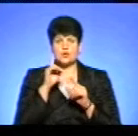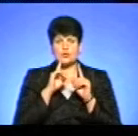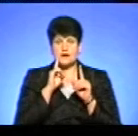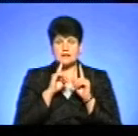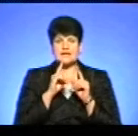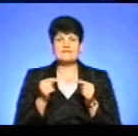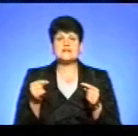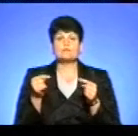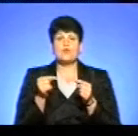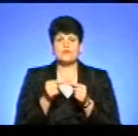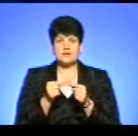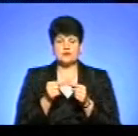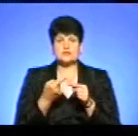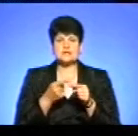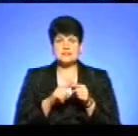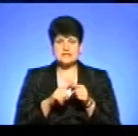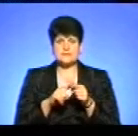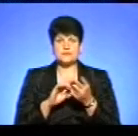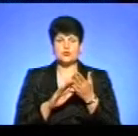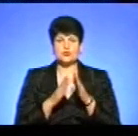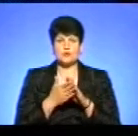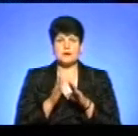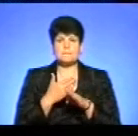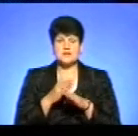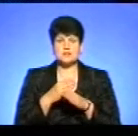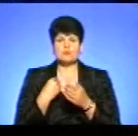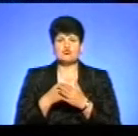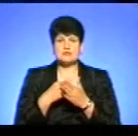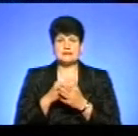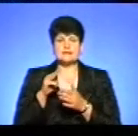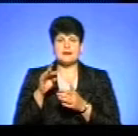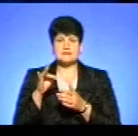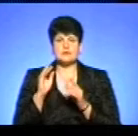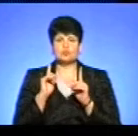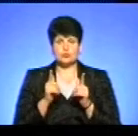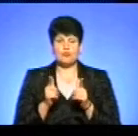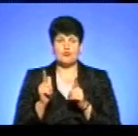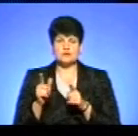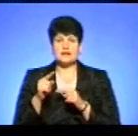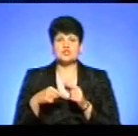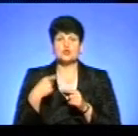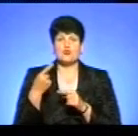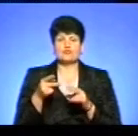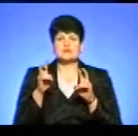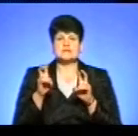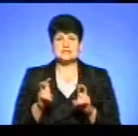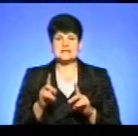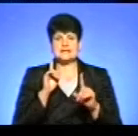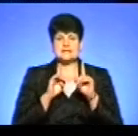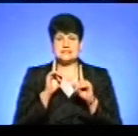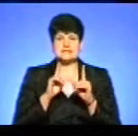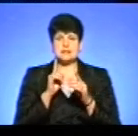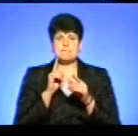і, відповідно, даний договір про міжбюджетний транспорт буде погоджено на черговому засіданні сесії